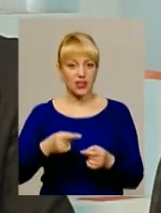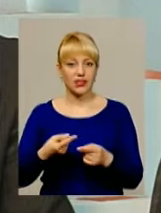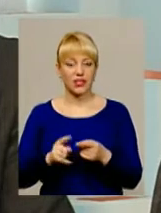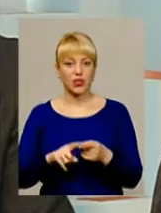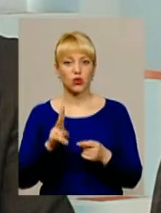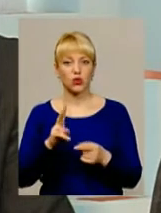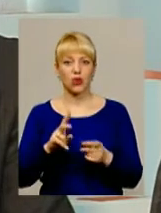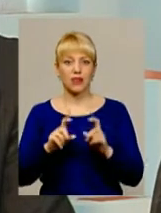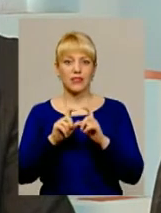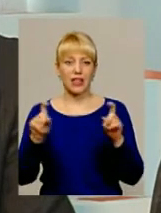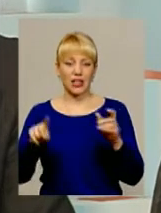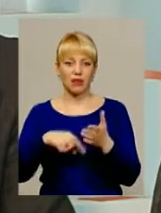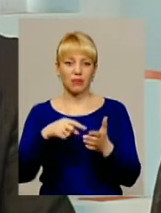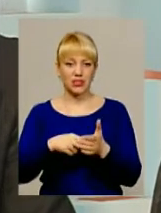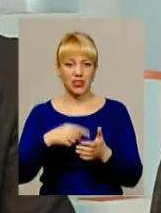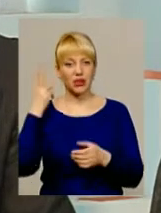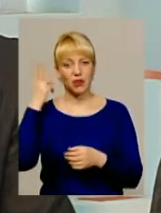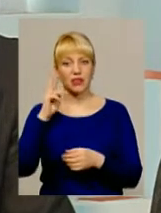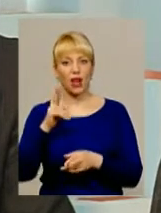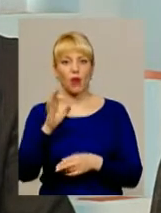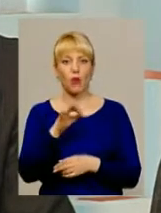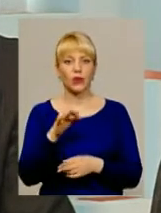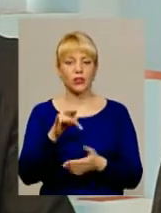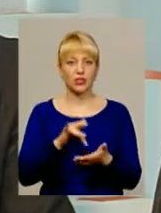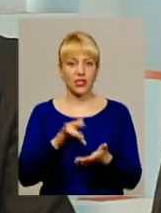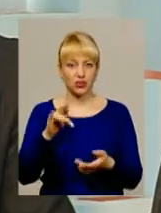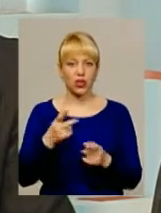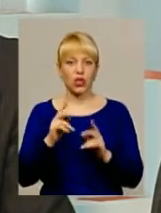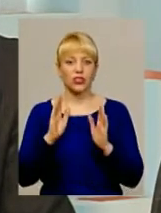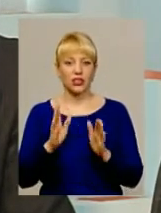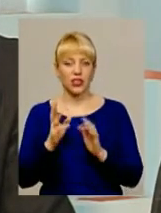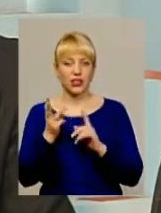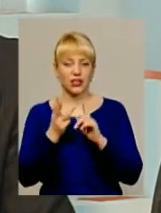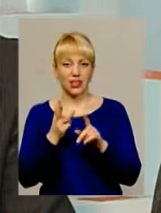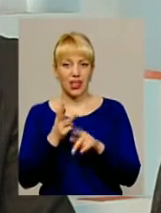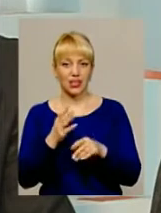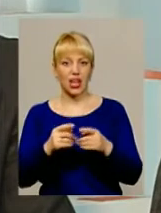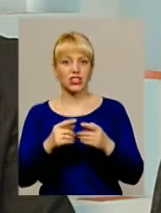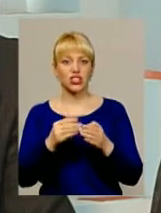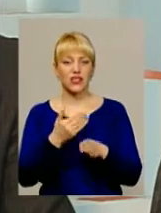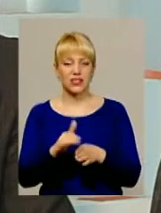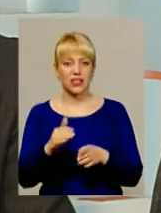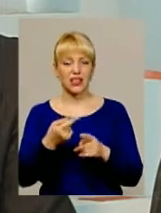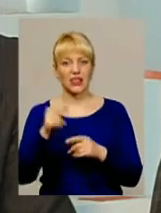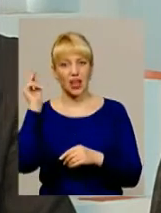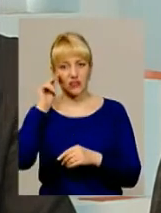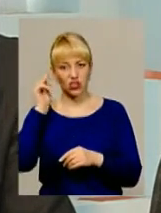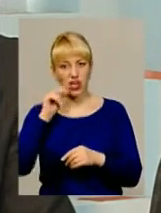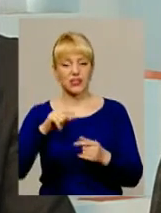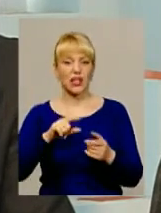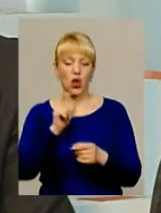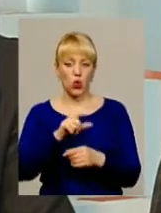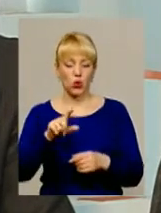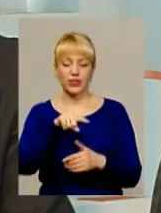в закладах міста Хмельницького як обласного центру, тому що тільки третя фактична частина – це навчаються жителі міста